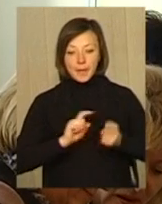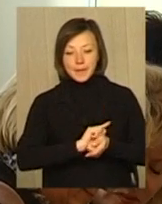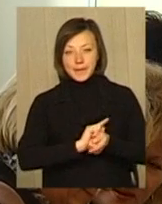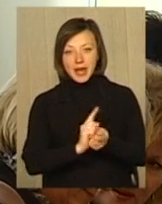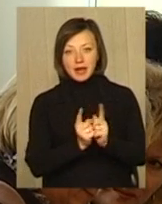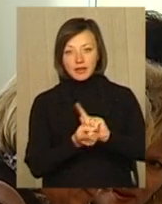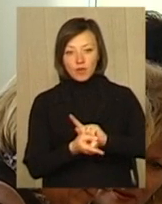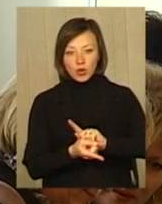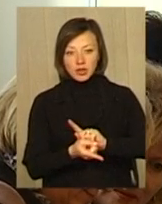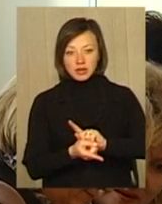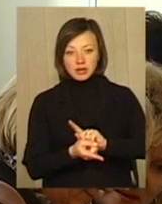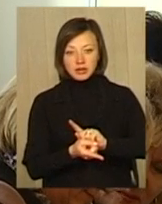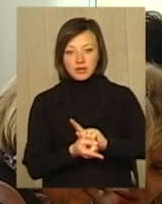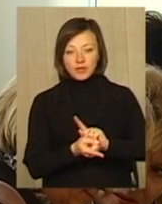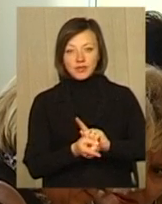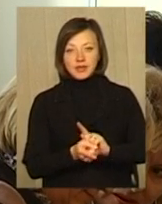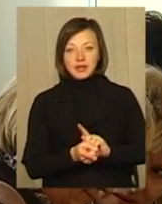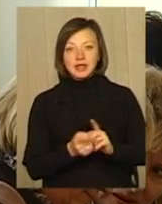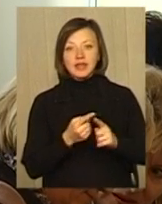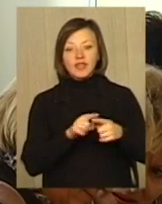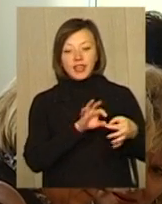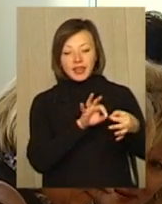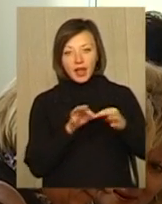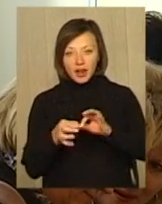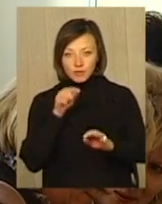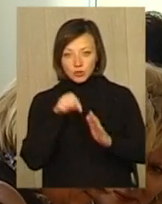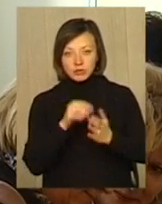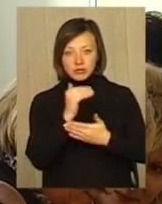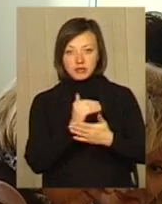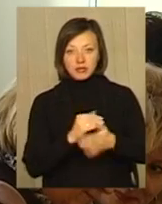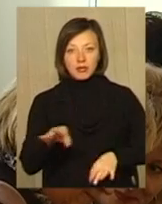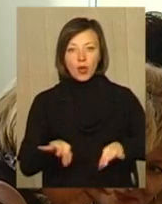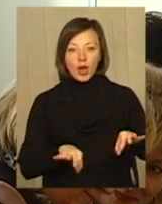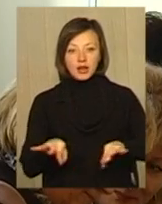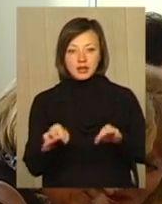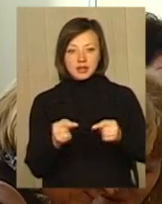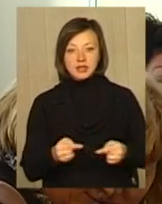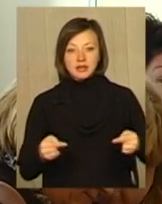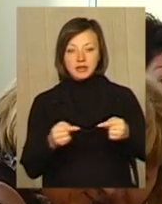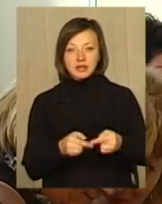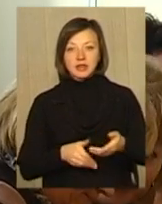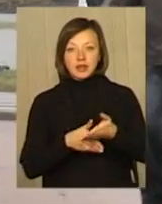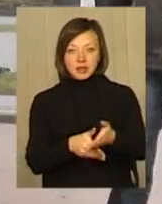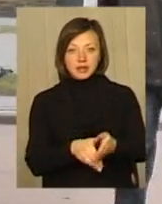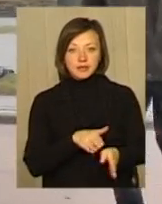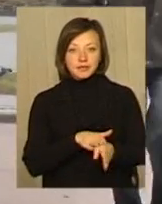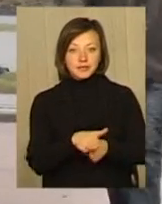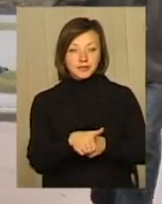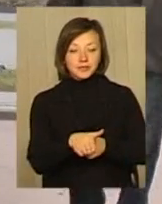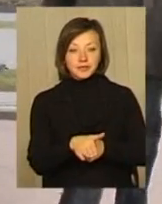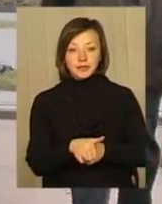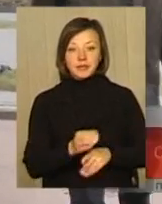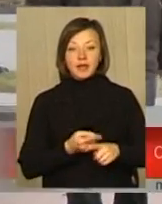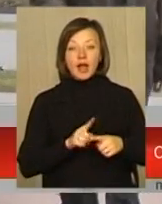поставлених стратегічних цілей в детальні втручання програми і проекти з визначеними засобами реалізації. Пріоритети